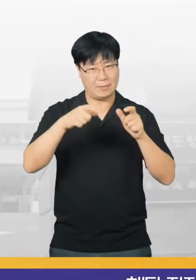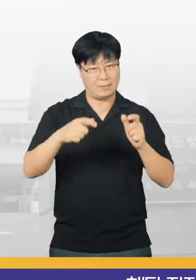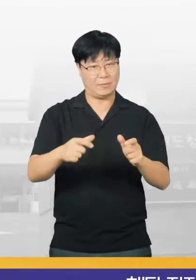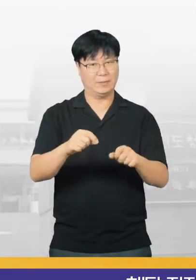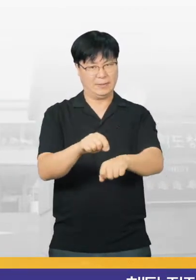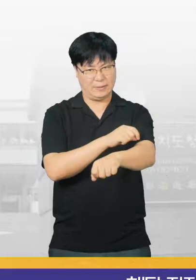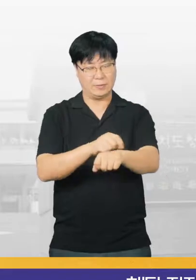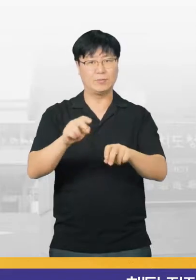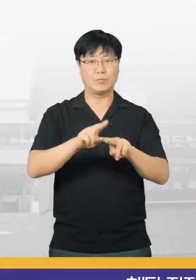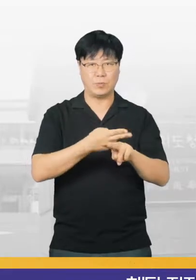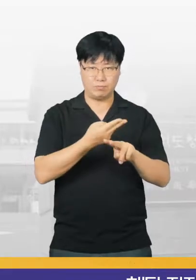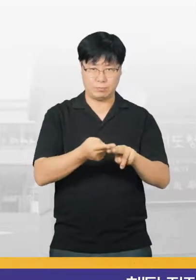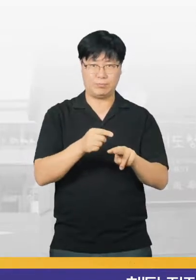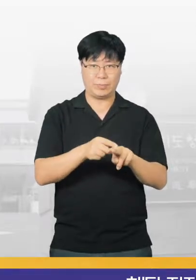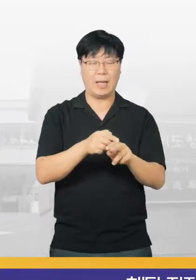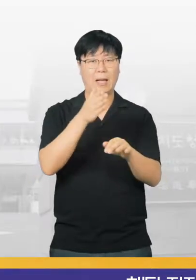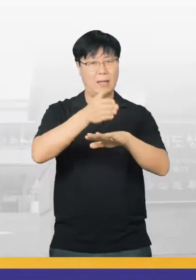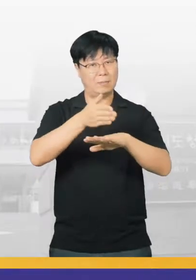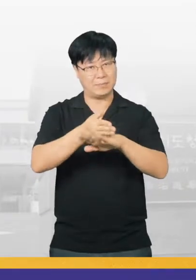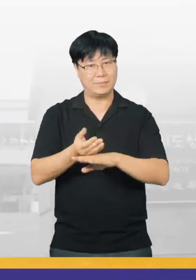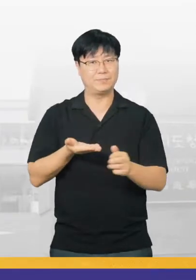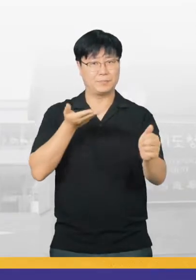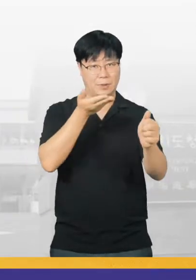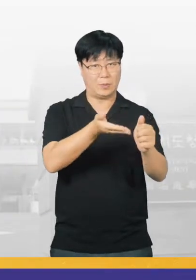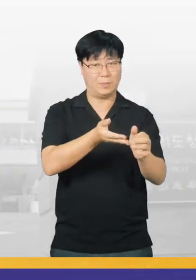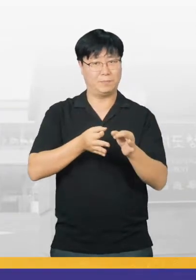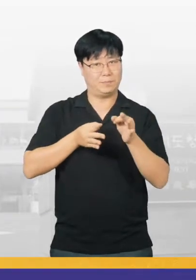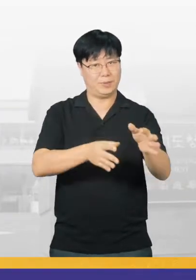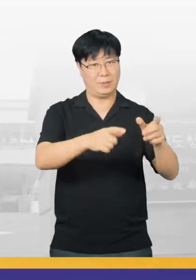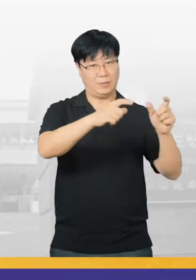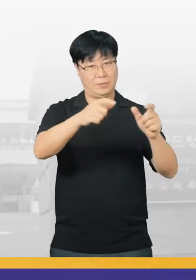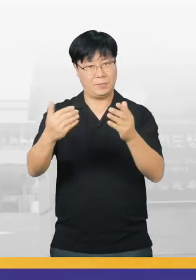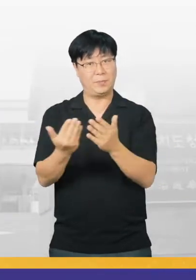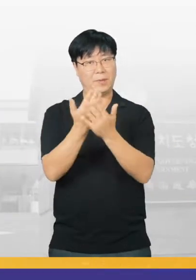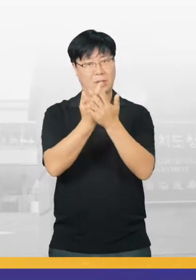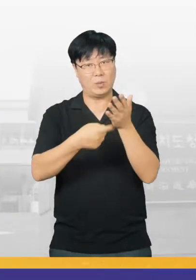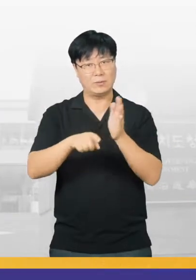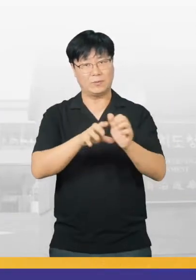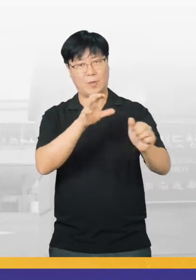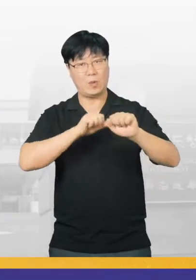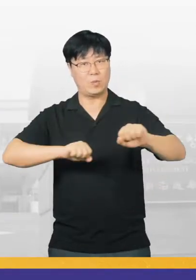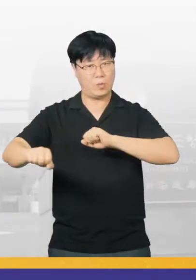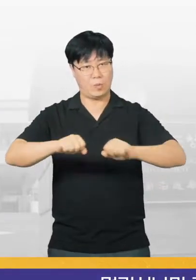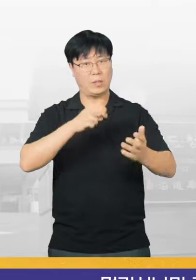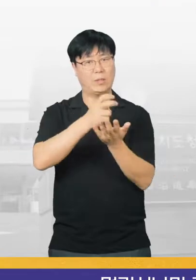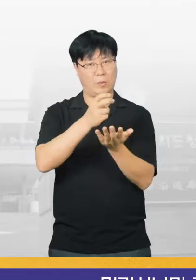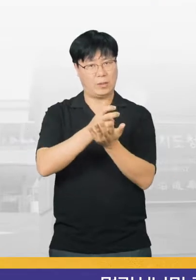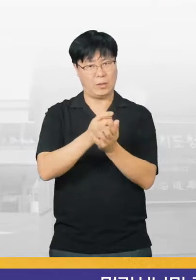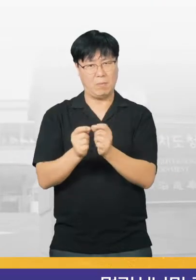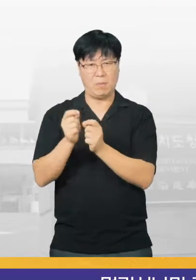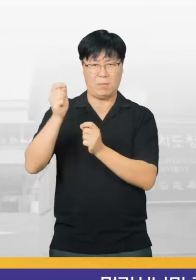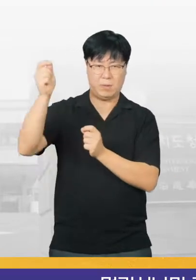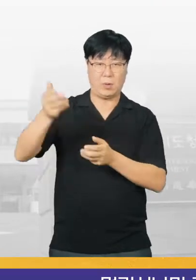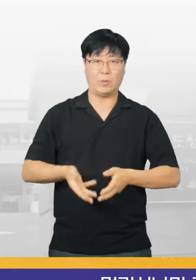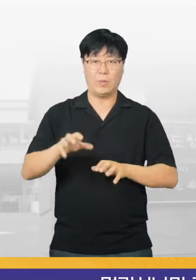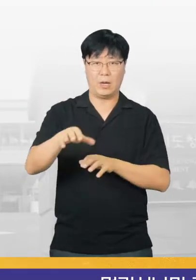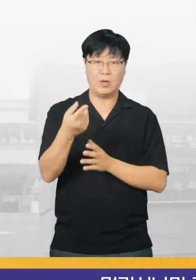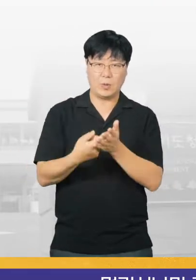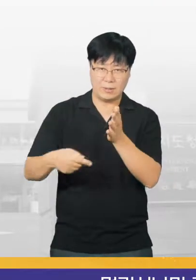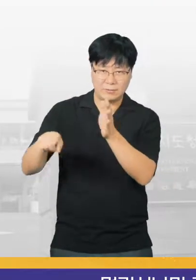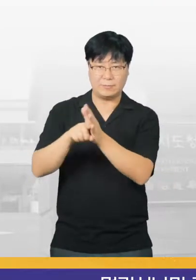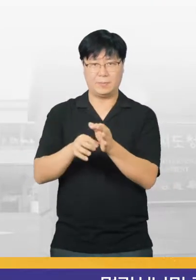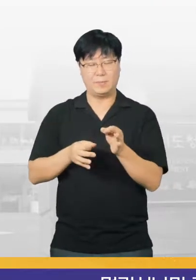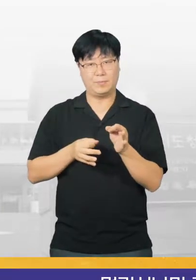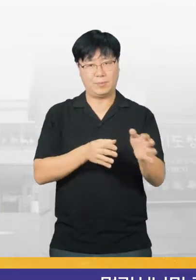지역 특산품을 담내로 제공해주며 기부금을 지역 발전에 활용하게 되는 제도인데요. 멀리서나마 고향을 위해